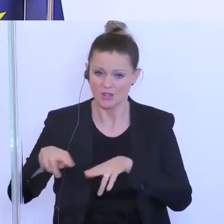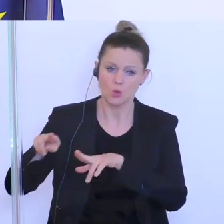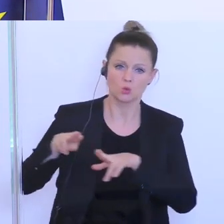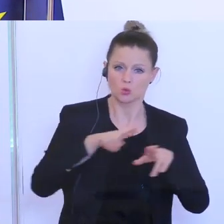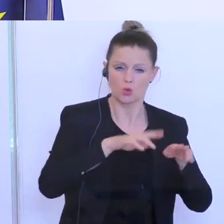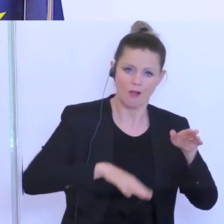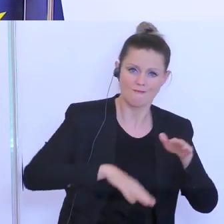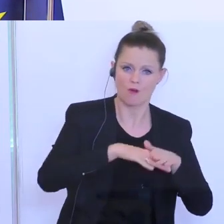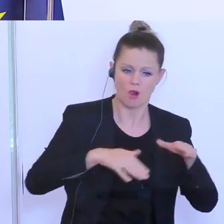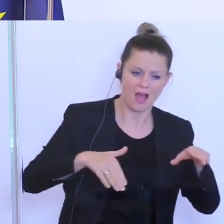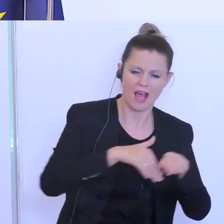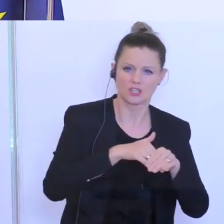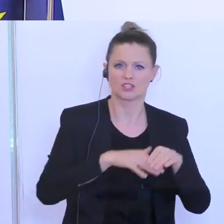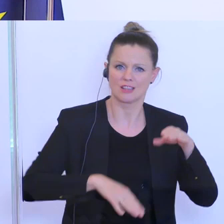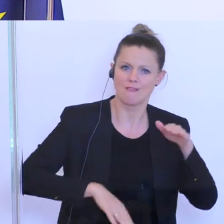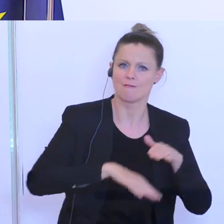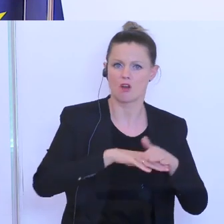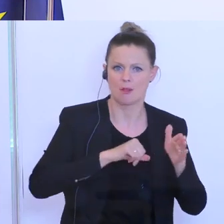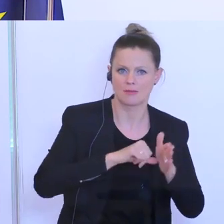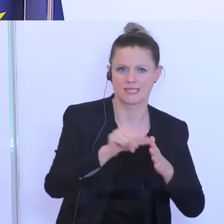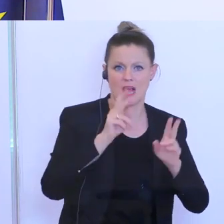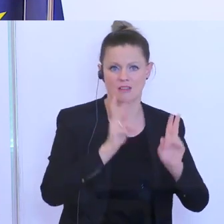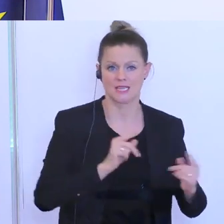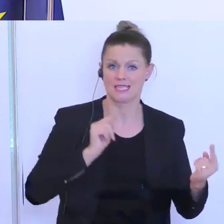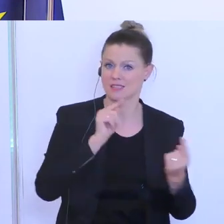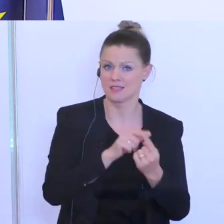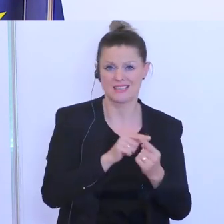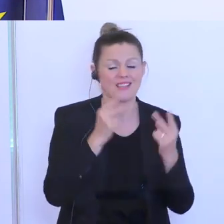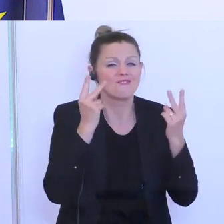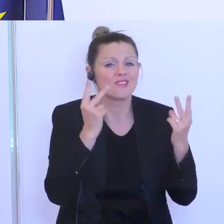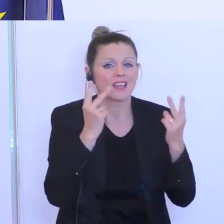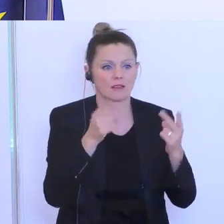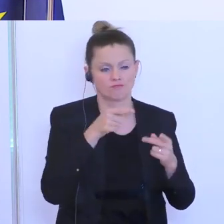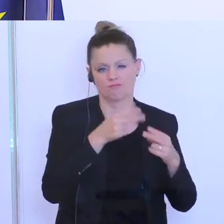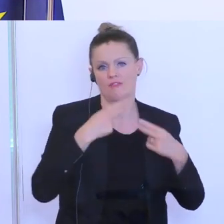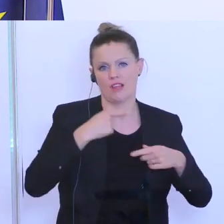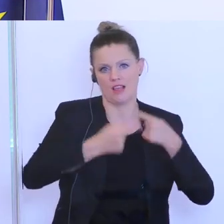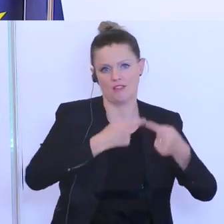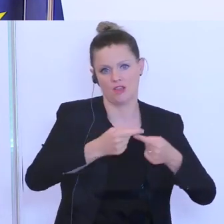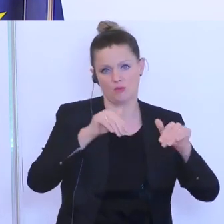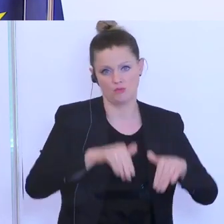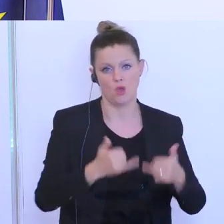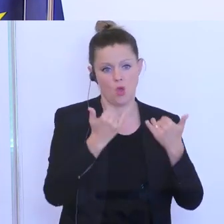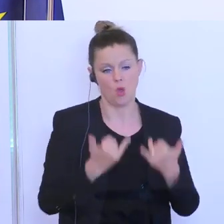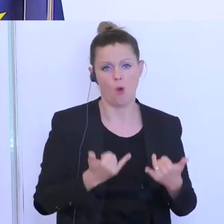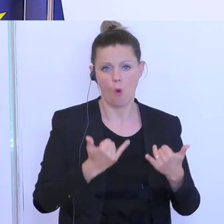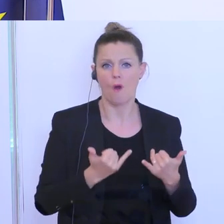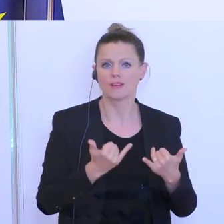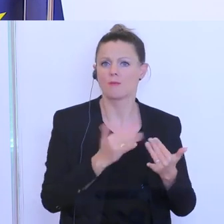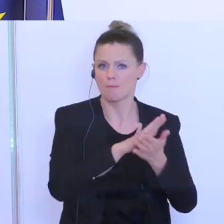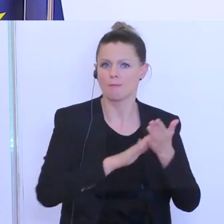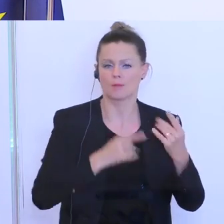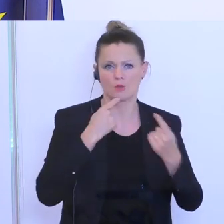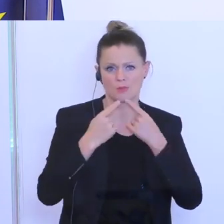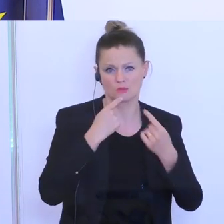Bezahlung bringen. Das ist eine ganz, ganz wichtige Zielsetzung. Da geht es auch darum, das weiterzuentwickeln. Das haben wir heute durchgerüttelt. Das waren